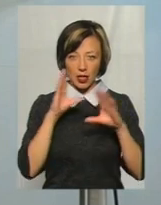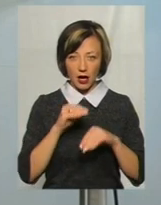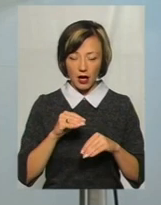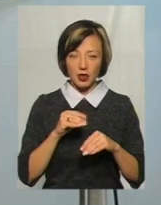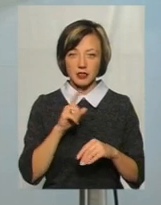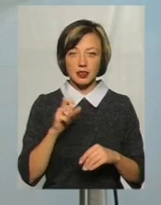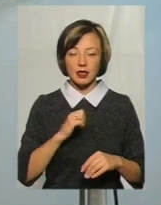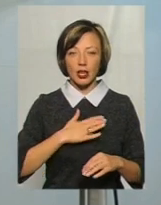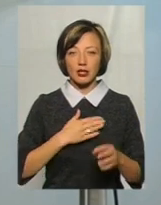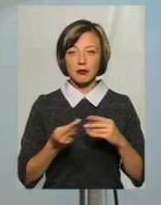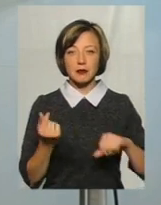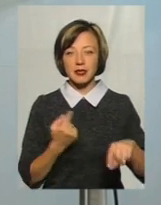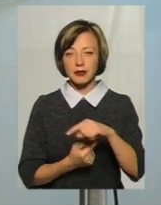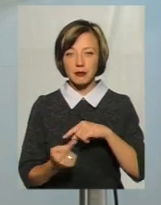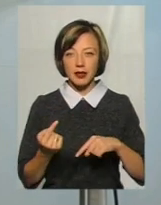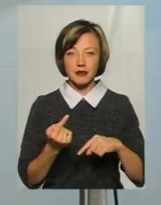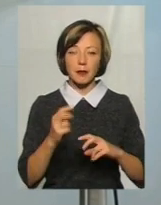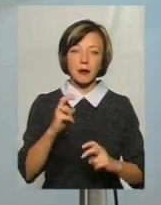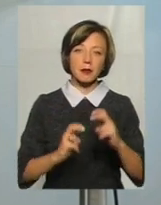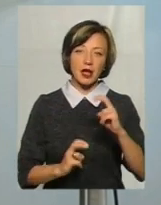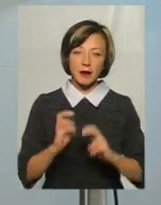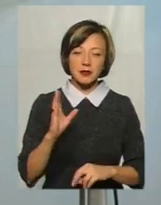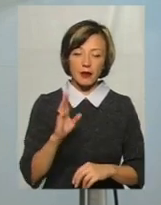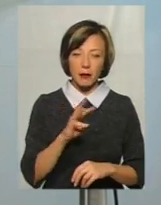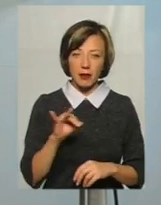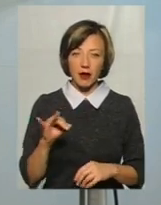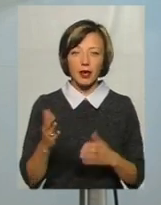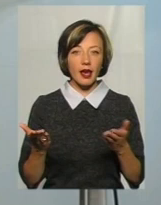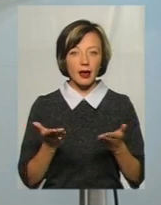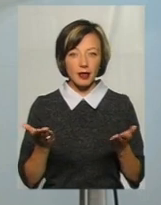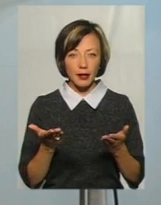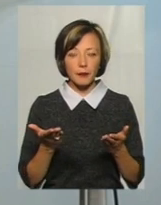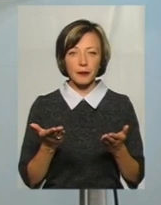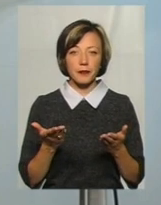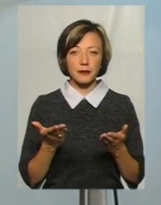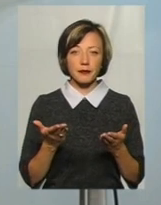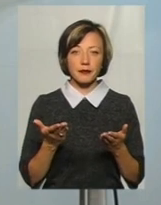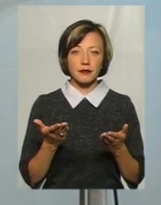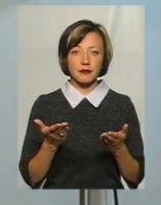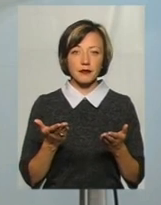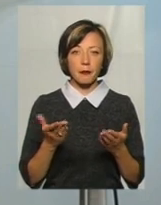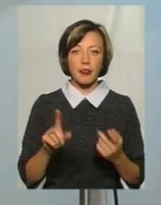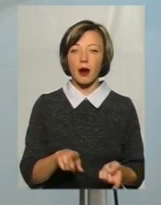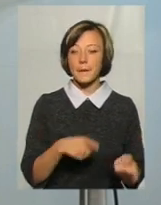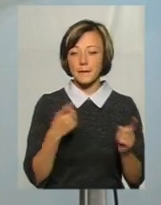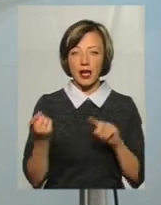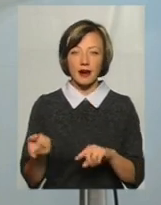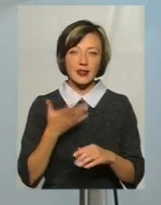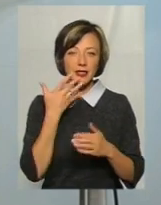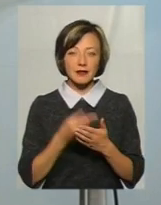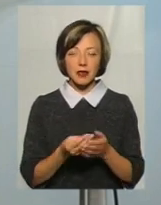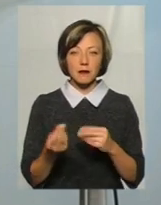за нашими підприємцями, підприємствами, які перевели свій бізнес